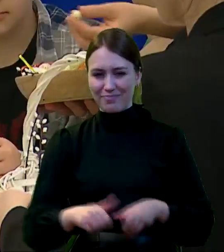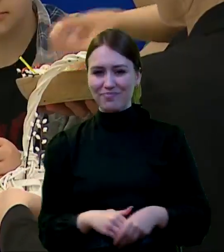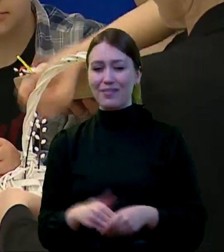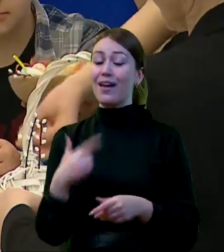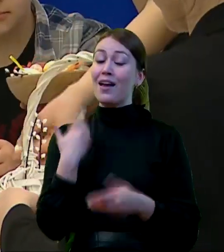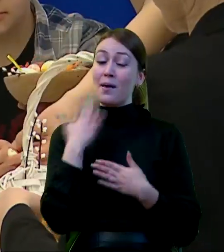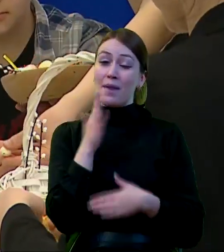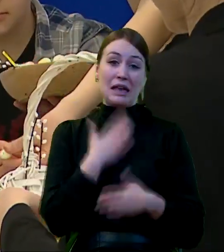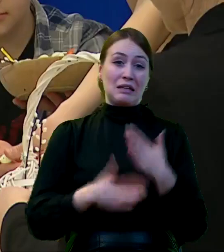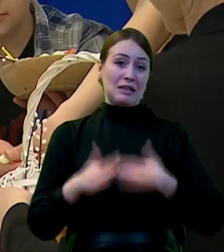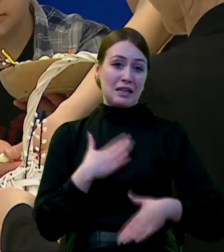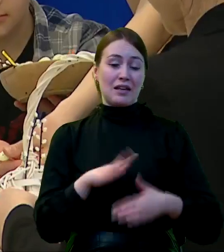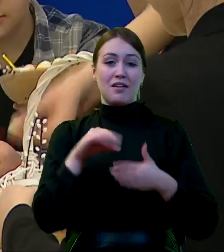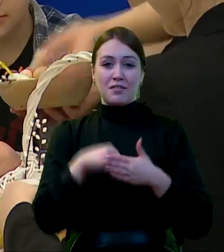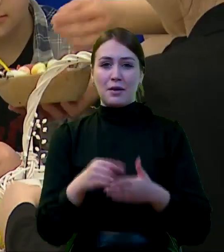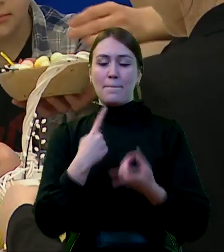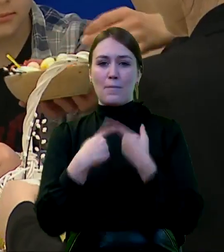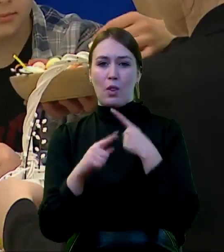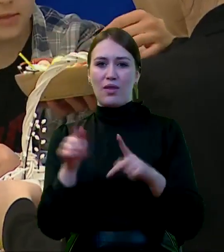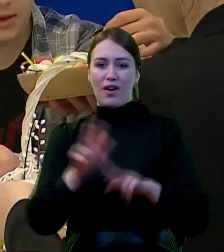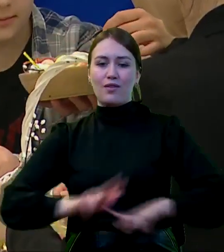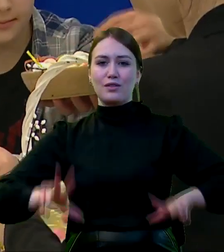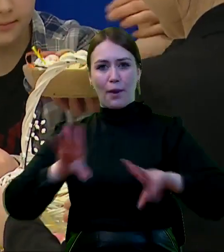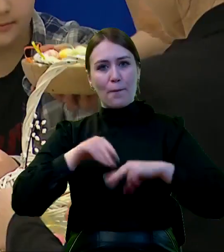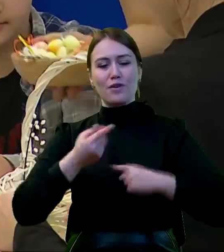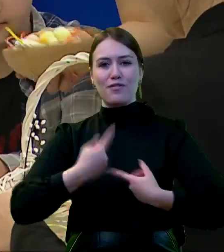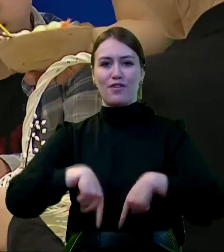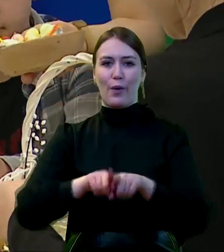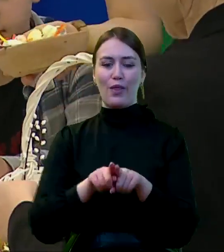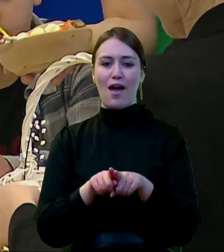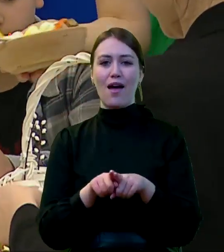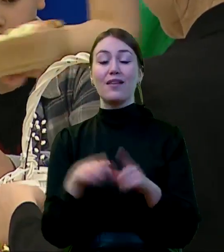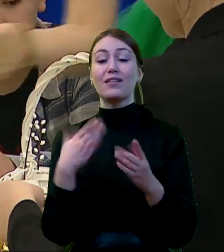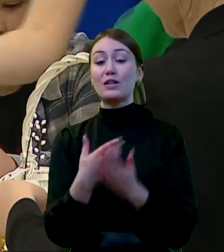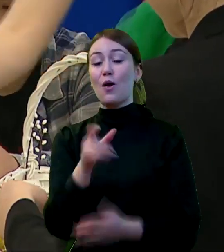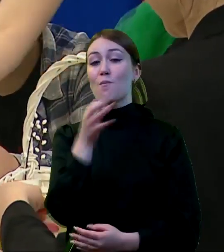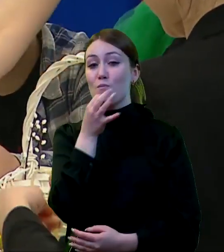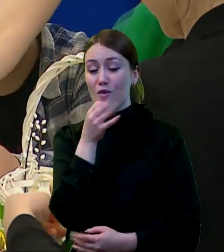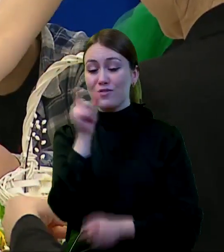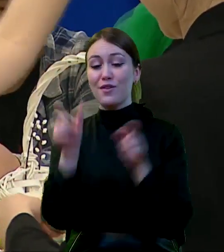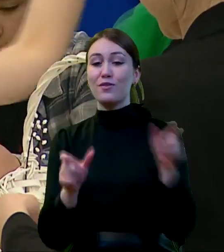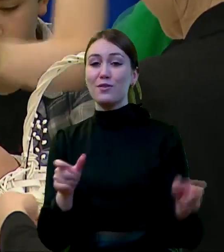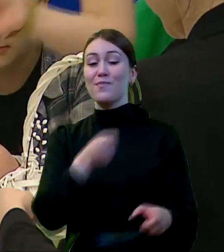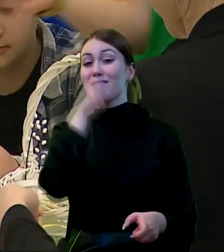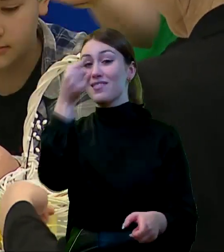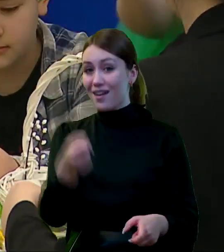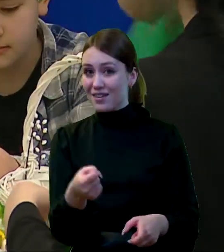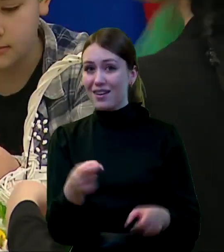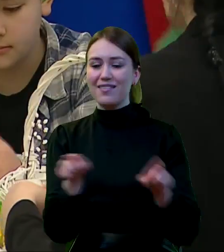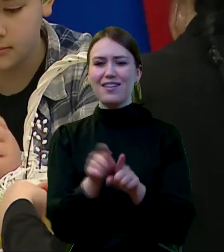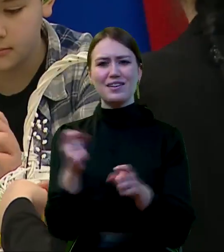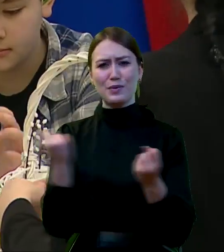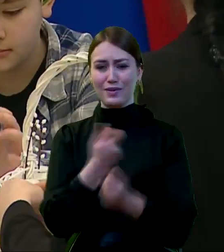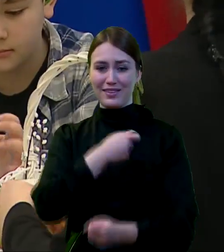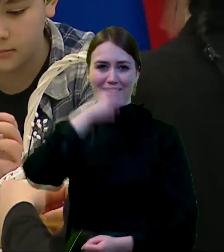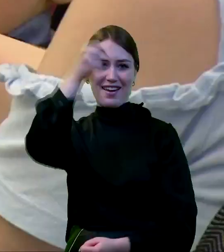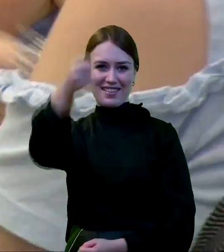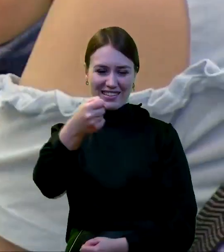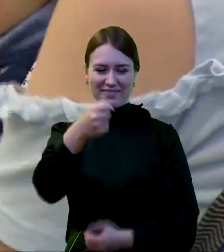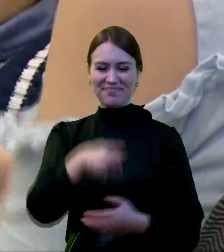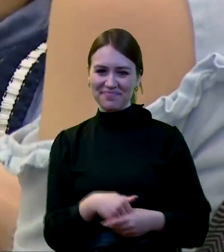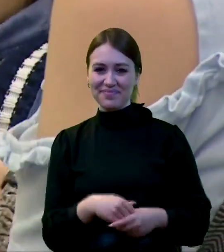cieszymy, że w ten sposób możemy politykę rodzinną realizować, bo to są ci najmłodsi, ci starsi i ci najstarsi.